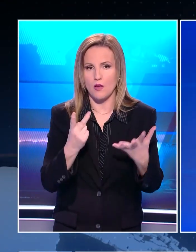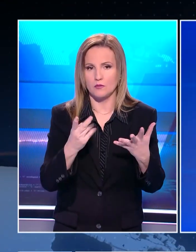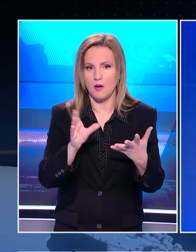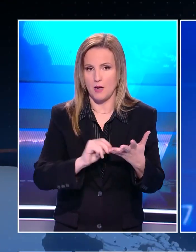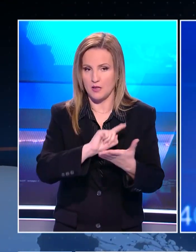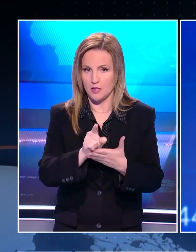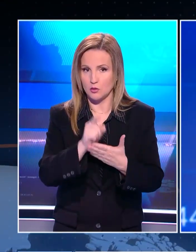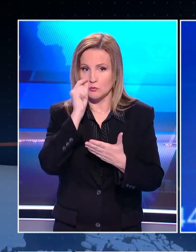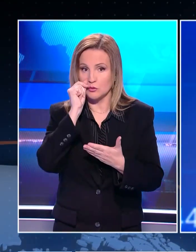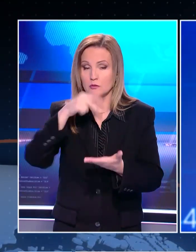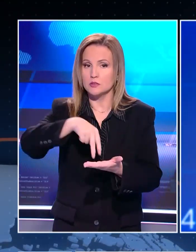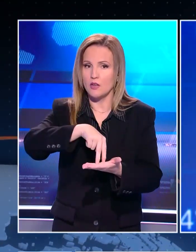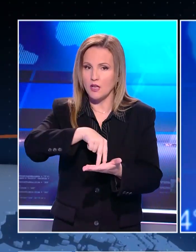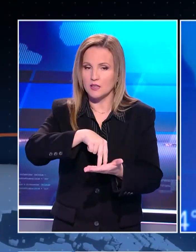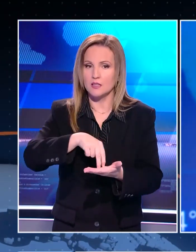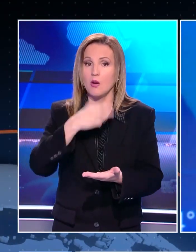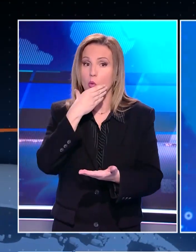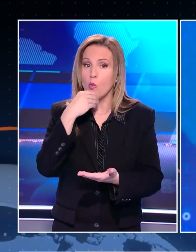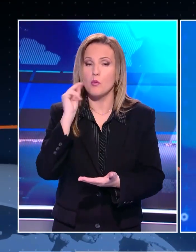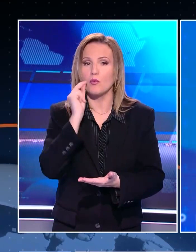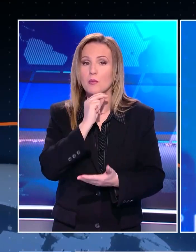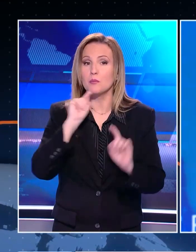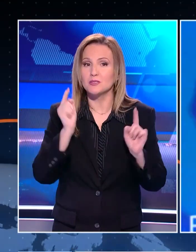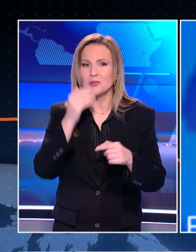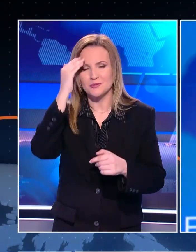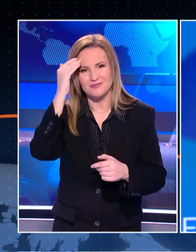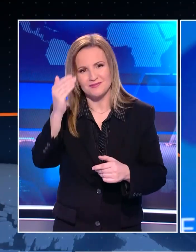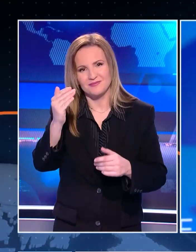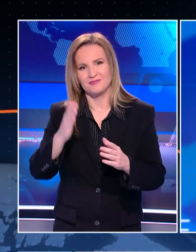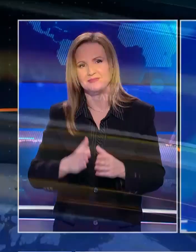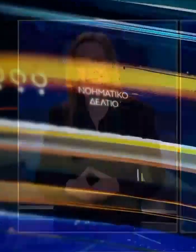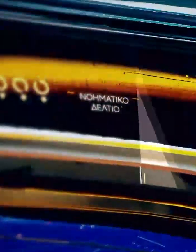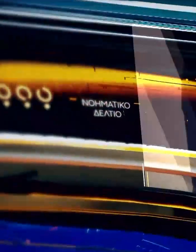που ξεκινά στις 7 παρατέταρτο με τον Νίκο Στραβελάκη. Να έχετε ένα όμορφο απόγευμα.